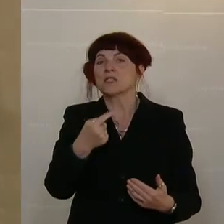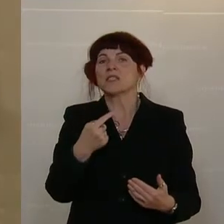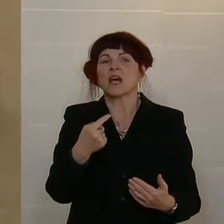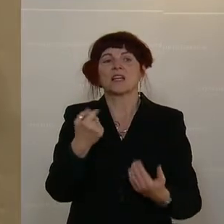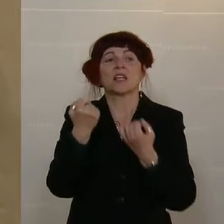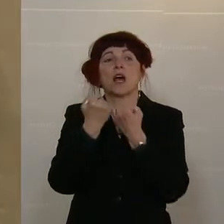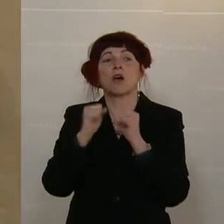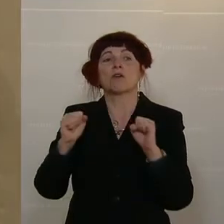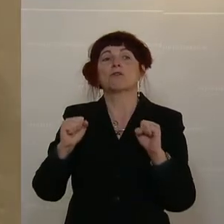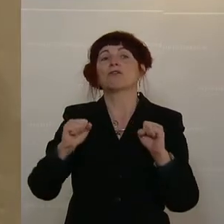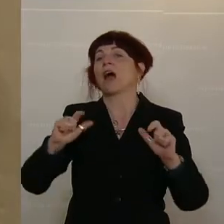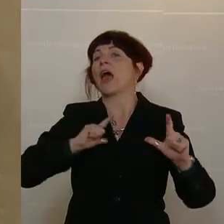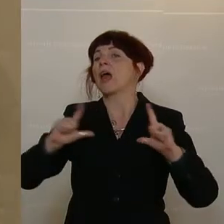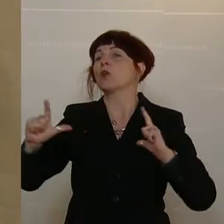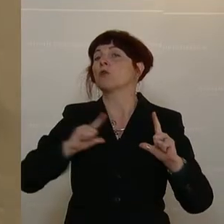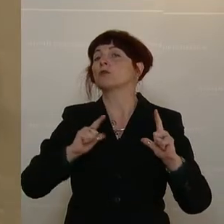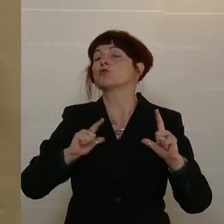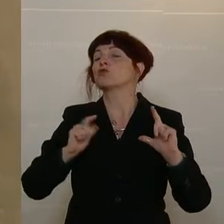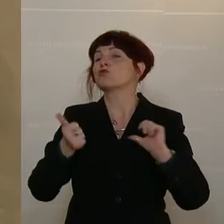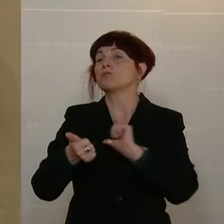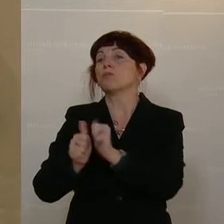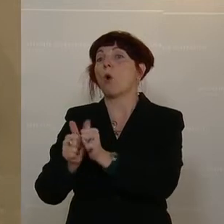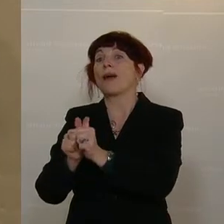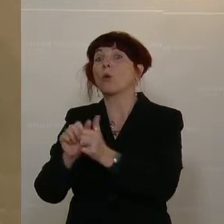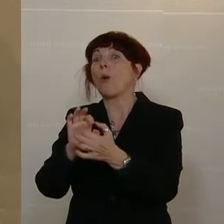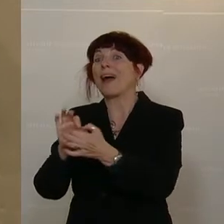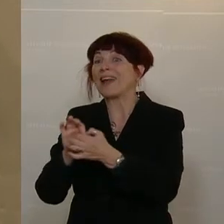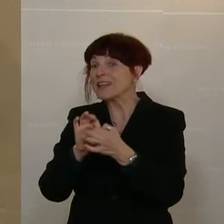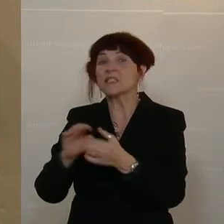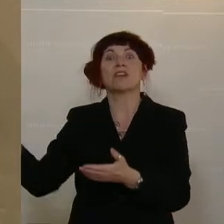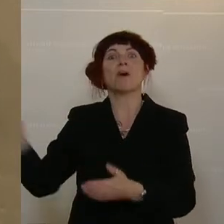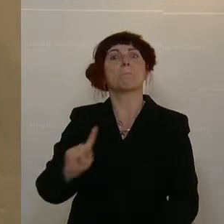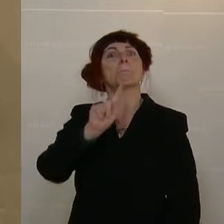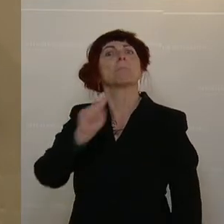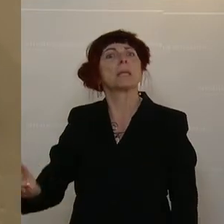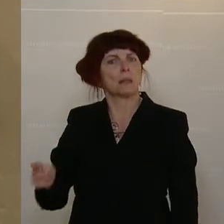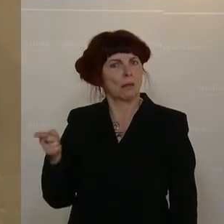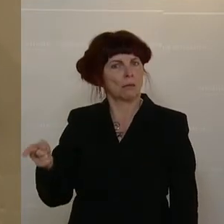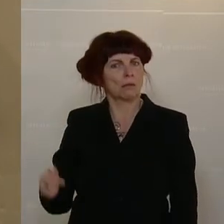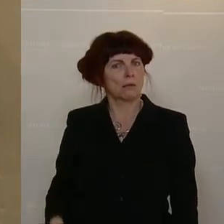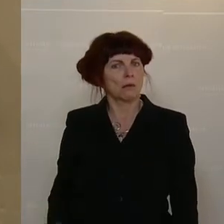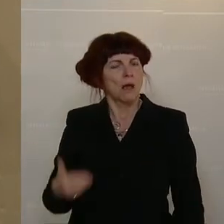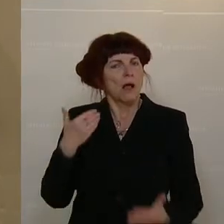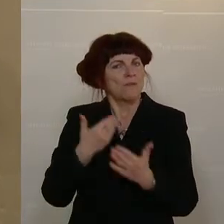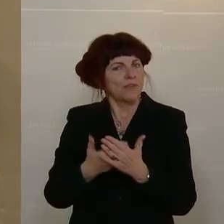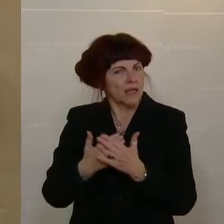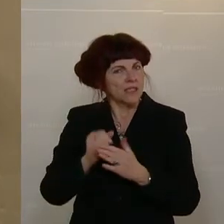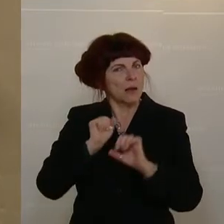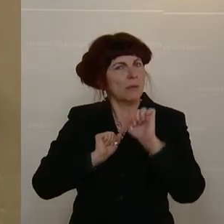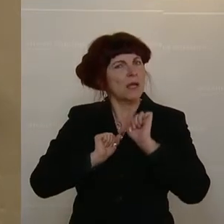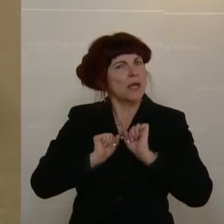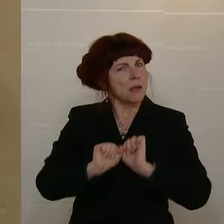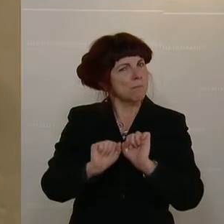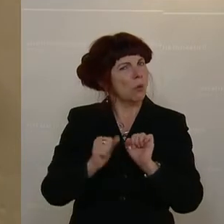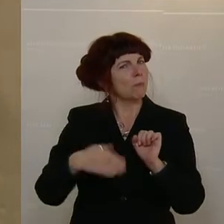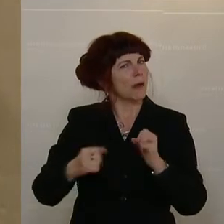Freiluftsport verbietet. Das muss einem einmal einfallen, um zu glauben, dass man damit immunstärkend vielleicht wirkt für unsere